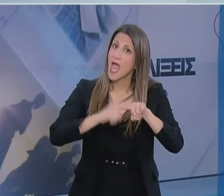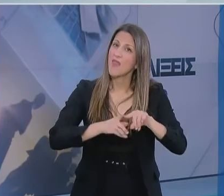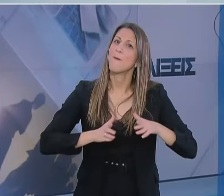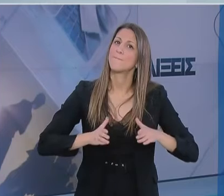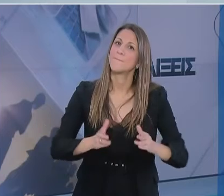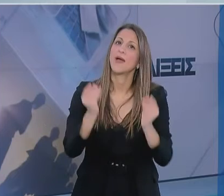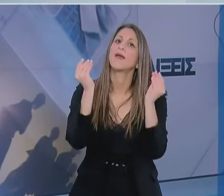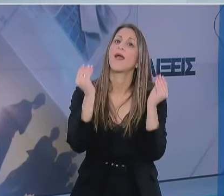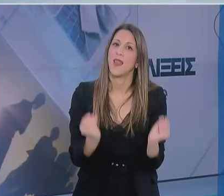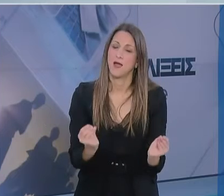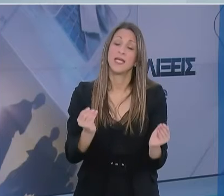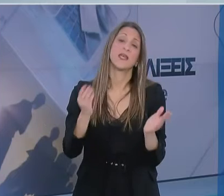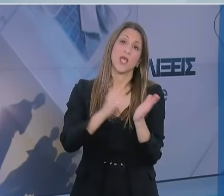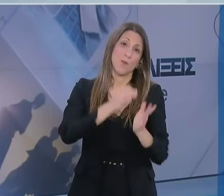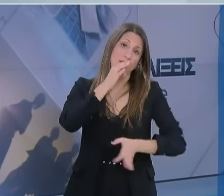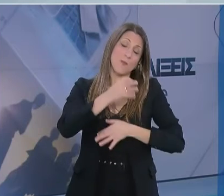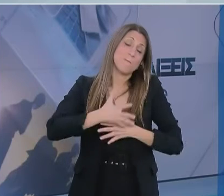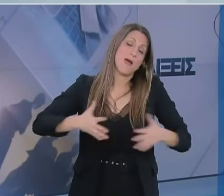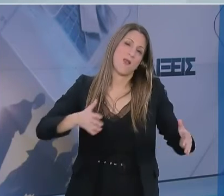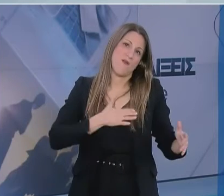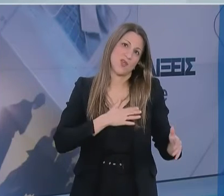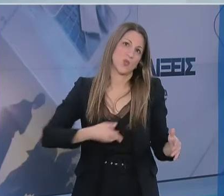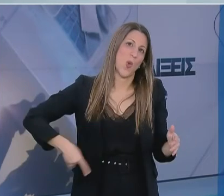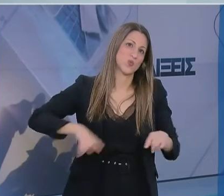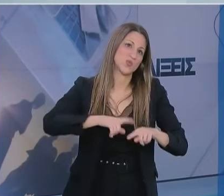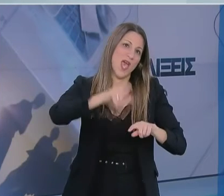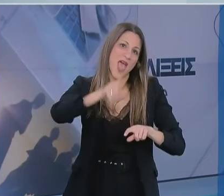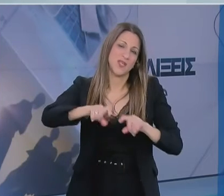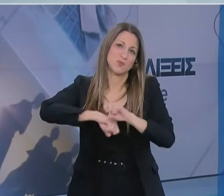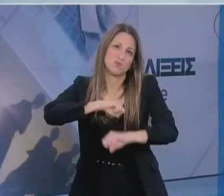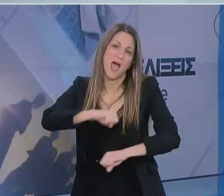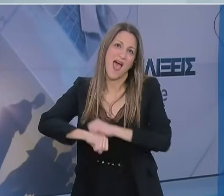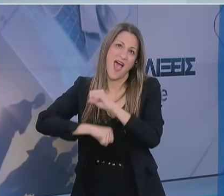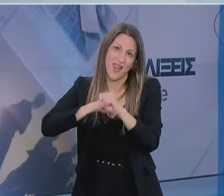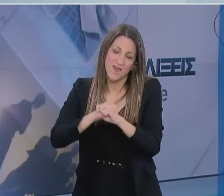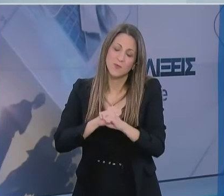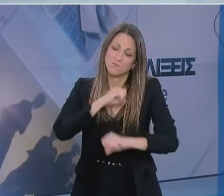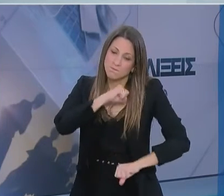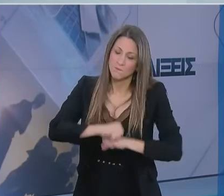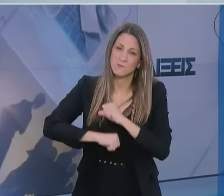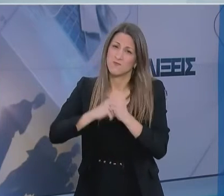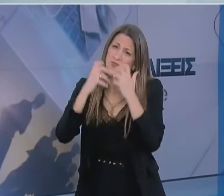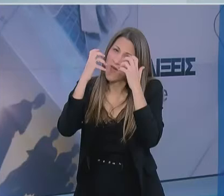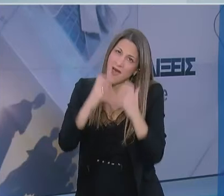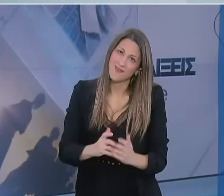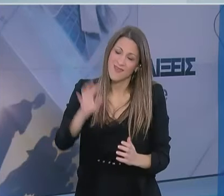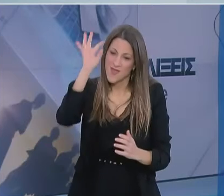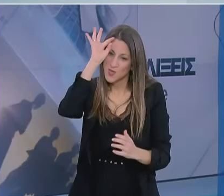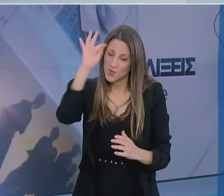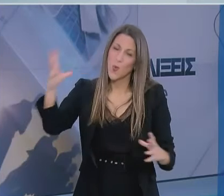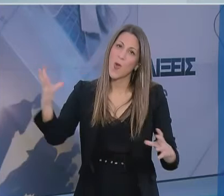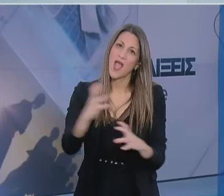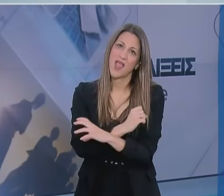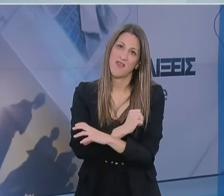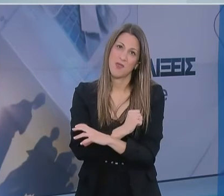ταυτόχρονα. Ένα μεγάλο ευχαριστώ σε όλους τους Έλληνες που στεκόμαστε στο ύψος των περιστάσεων και δίνουμε τον καλύτερό μας εαυτό για να ξεπεράσουμε την